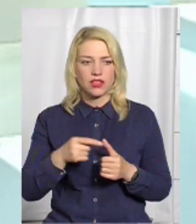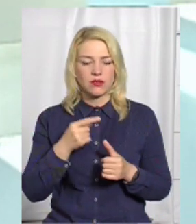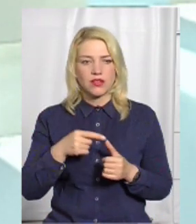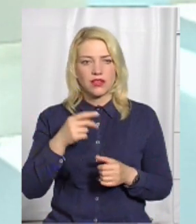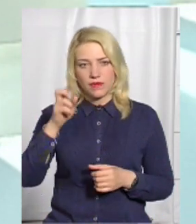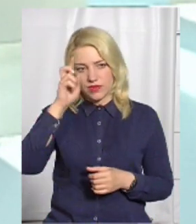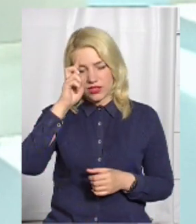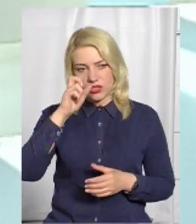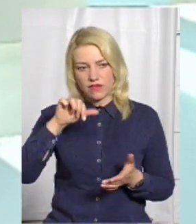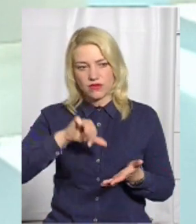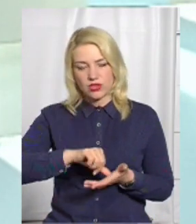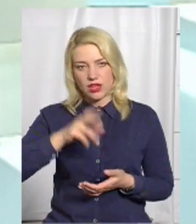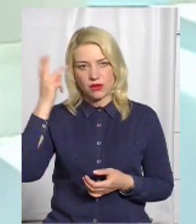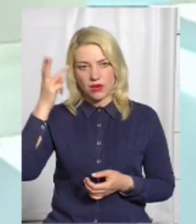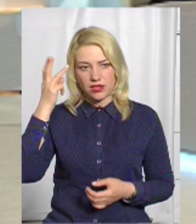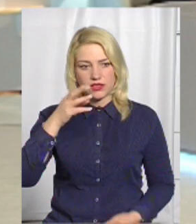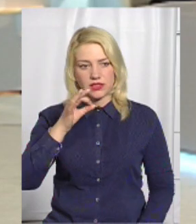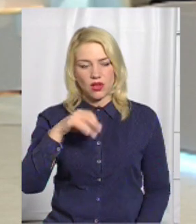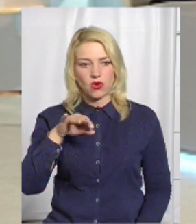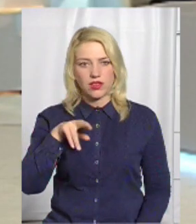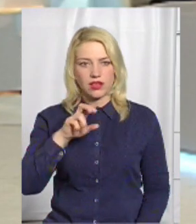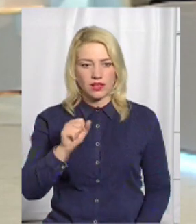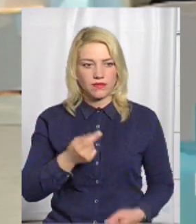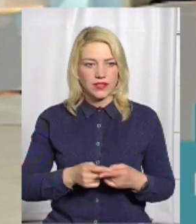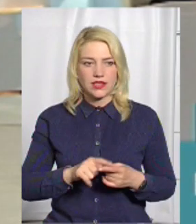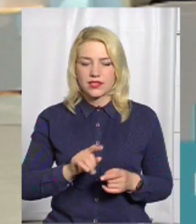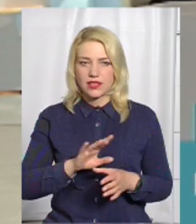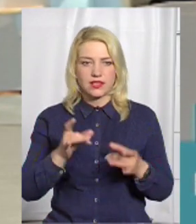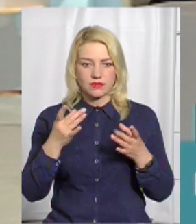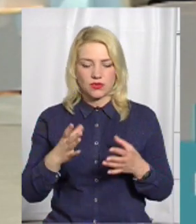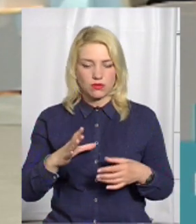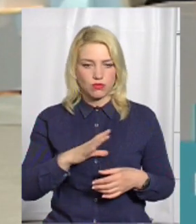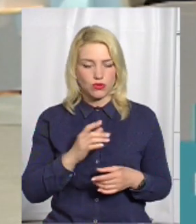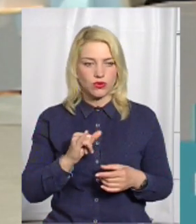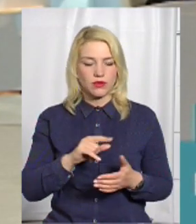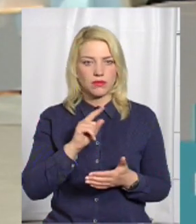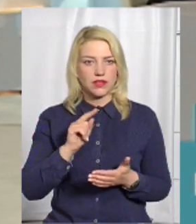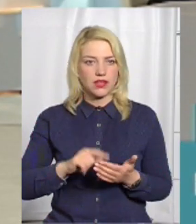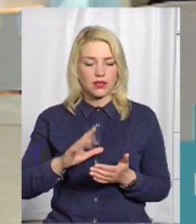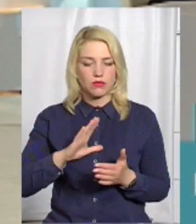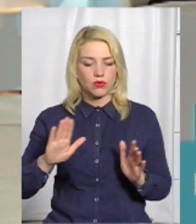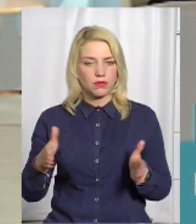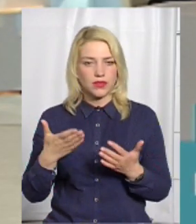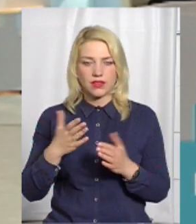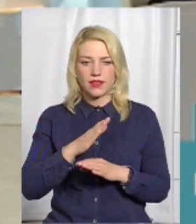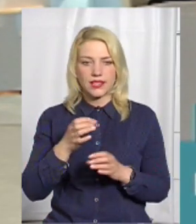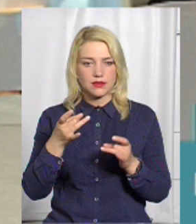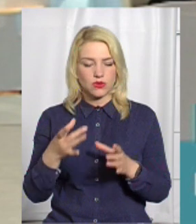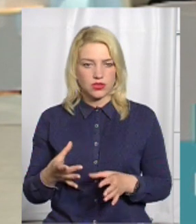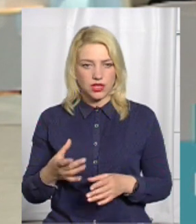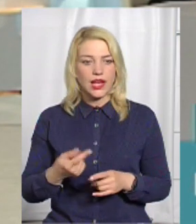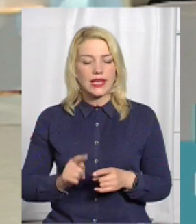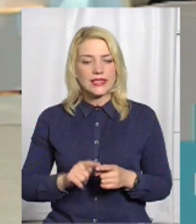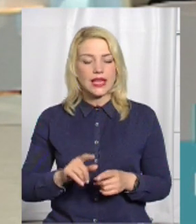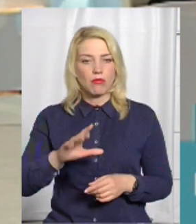держави саме виступає Хмельницька ОДА. Тому це неспроста було, і питання було піднято неспроста, і це було,